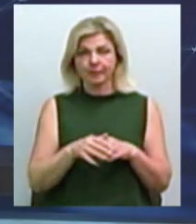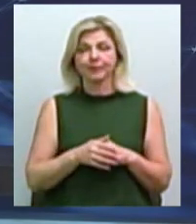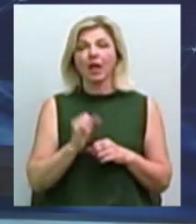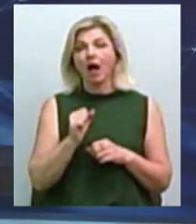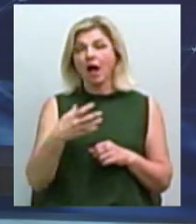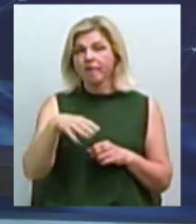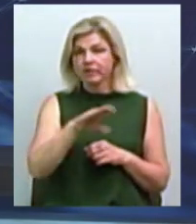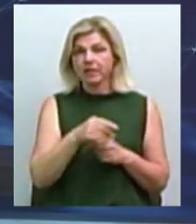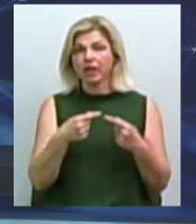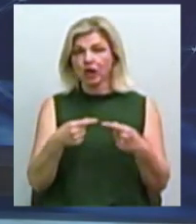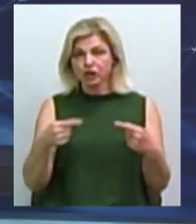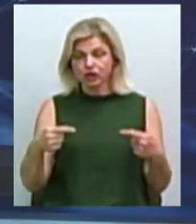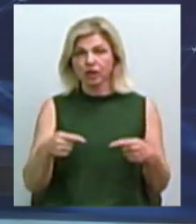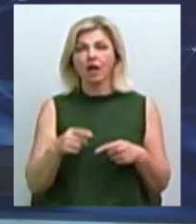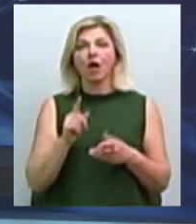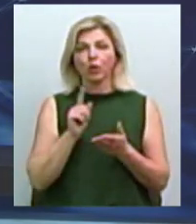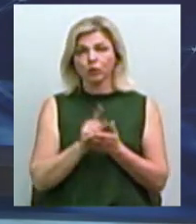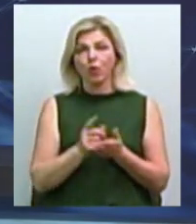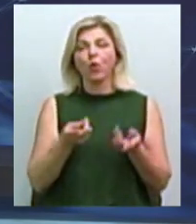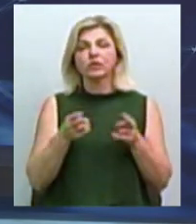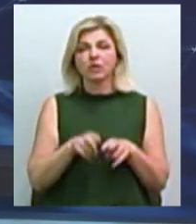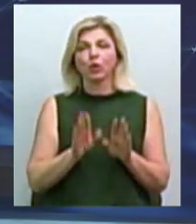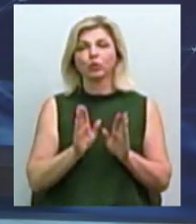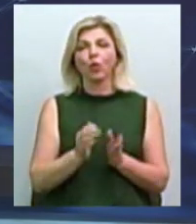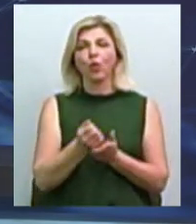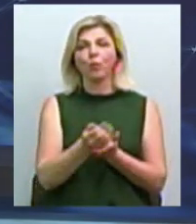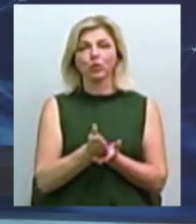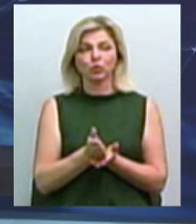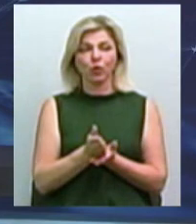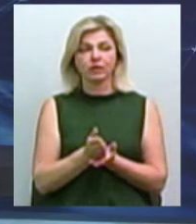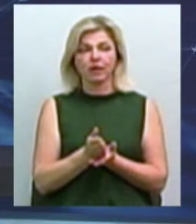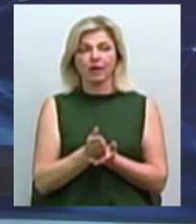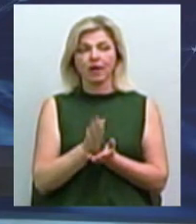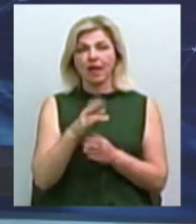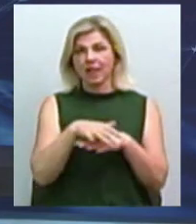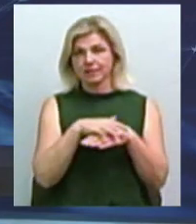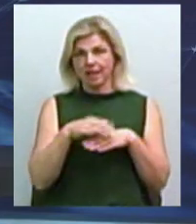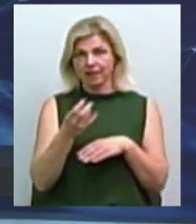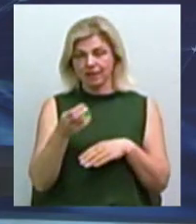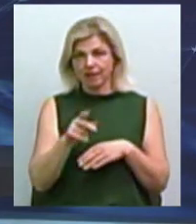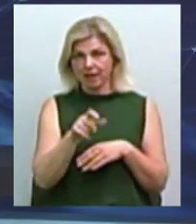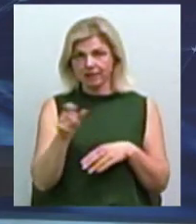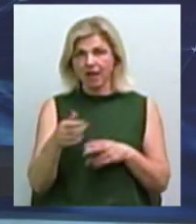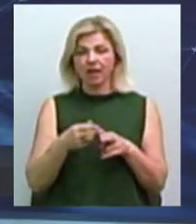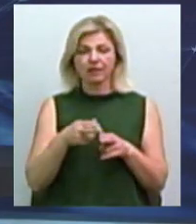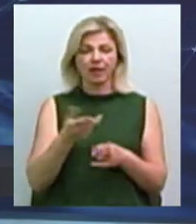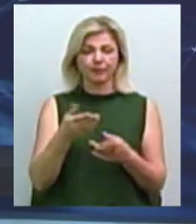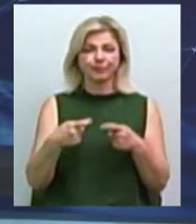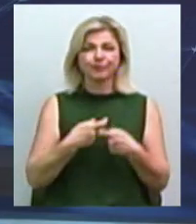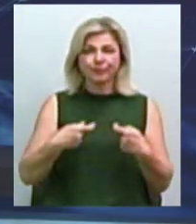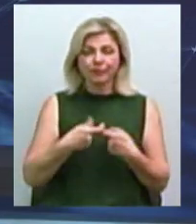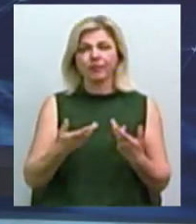А всі інші, я думаю, це тільки залишаться у нас послуги обслуговування населення. Це ремесленники, це